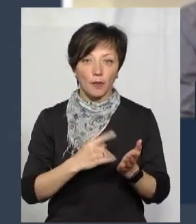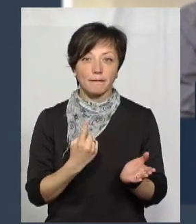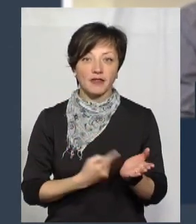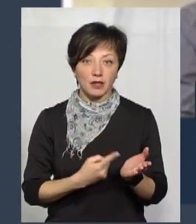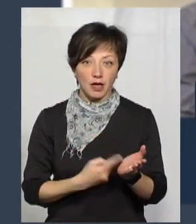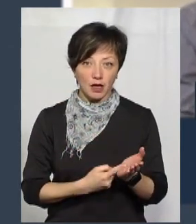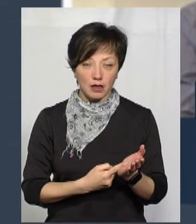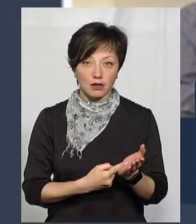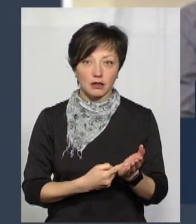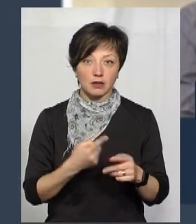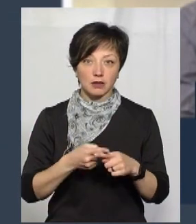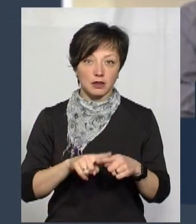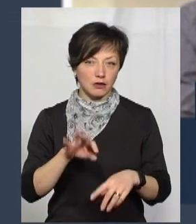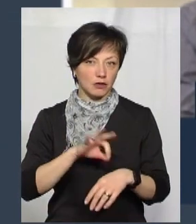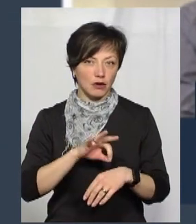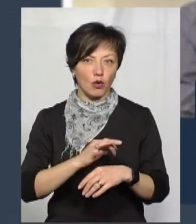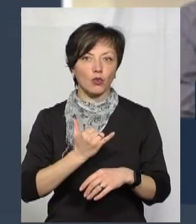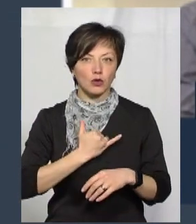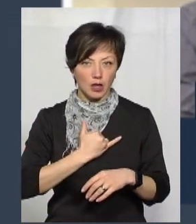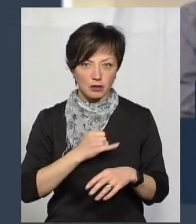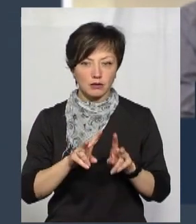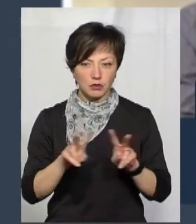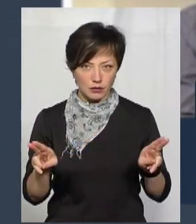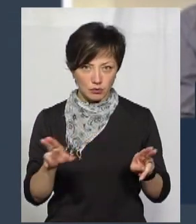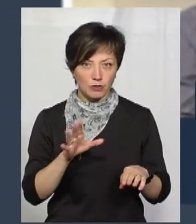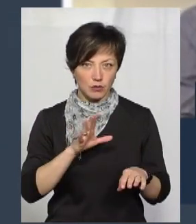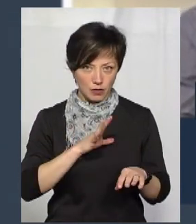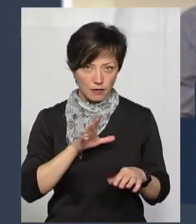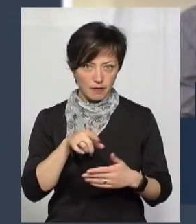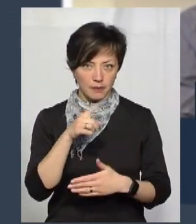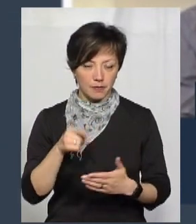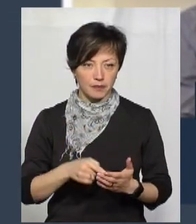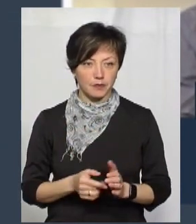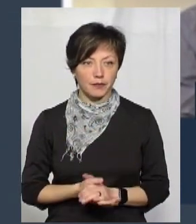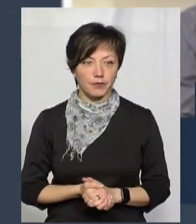підтвердили коронавірус. У нас чогось подібного не траплялося?